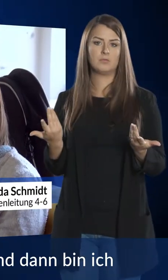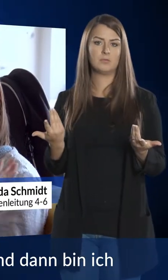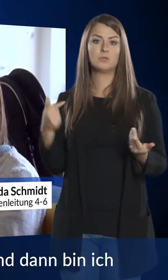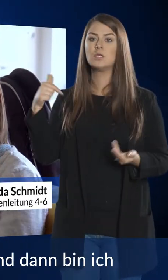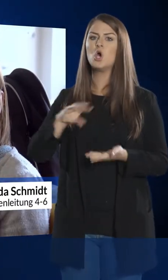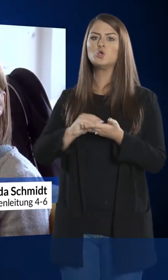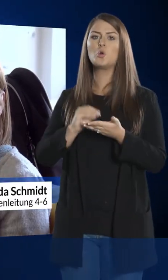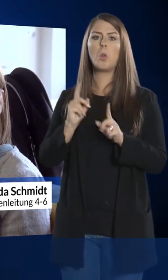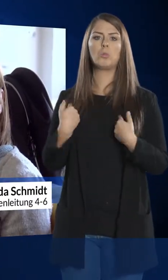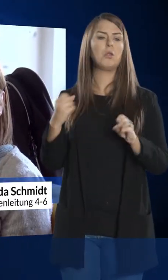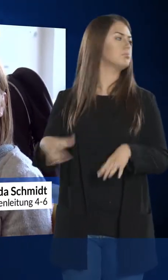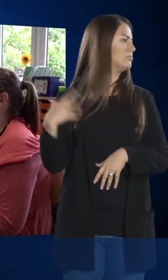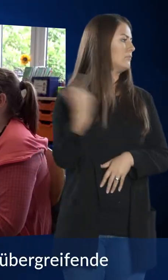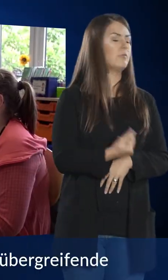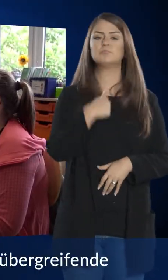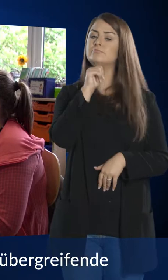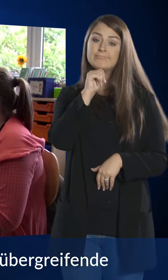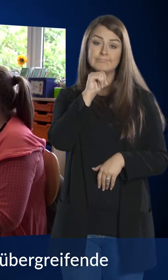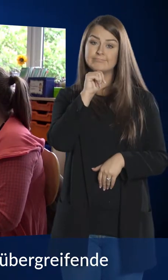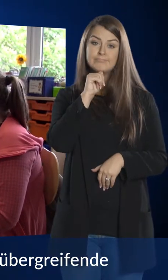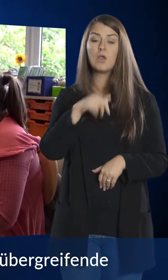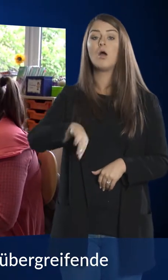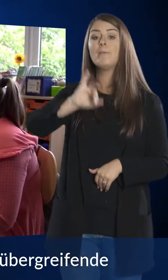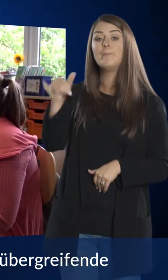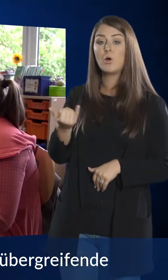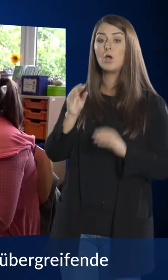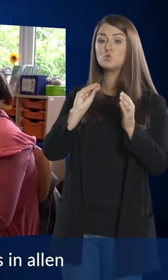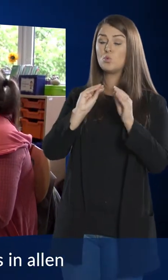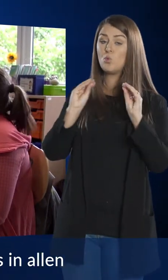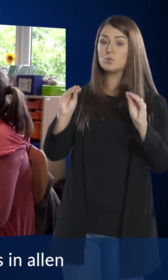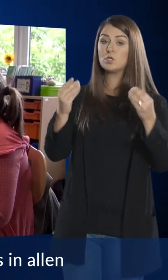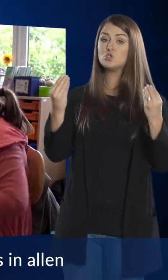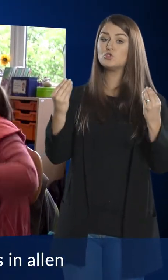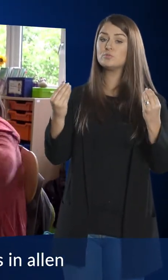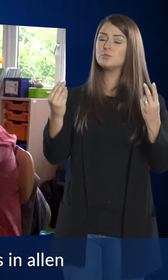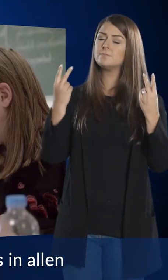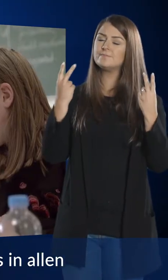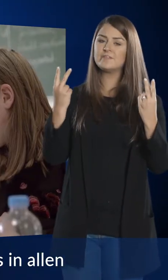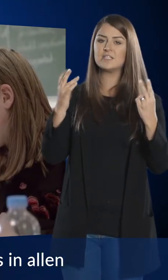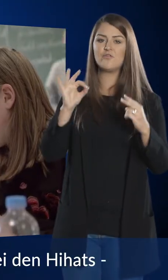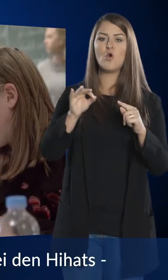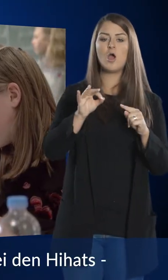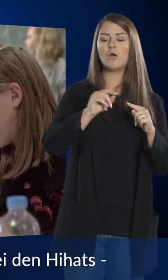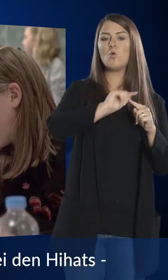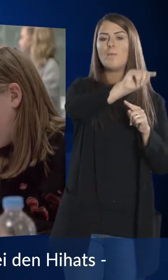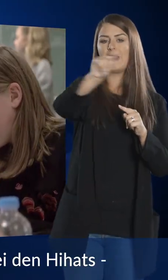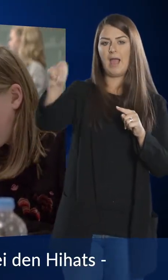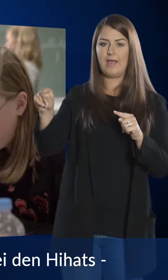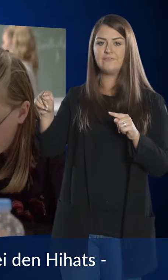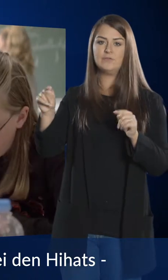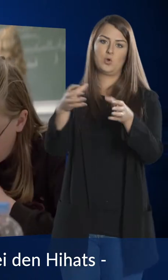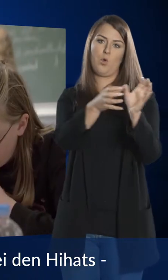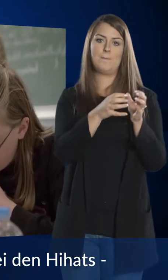es ist Schule und dann bin ich wieder weg. Projektunterricht ist das fächerübergreifende Herzstück des Unterrichts in allen Jahrgangsstufen.